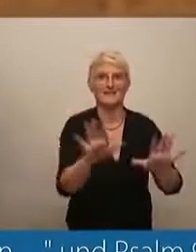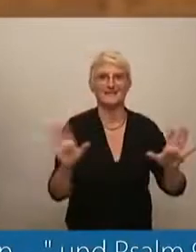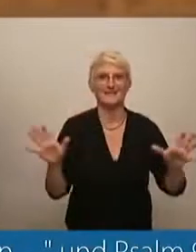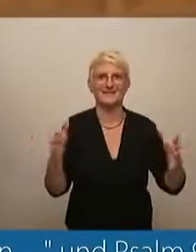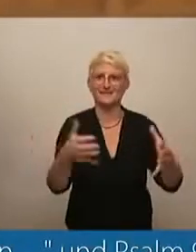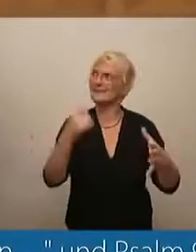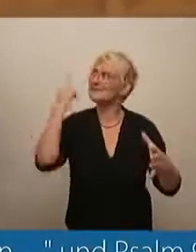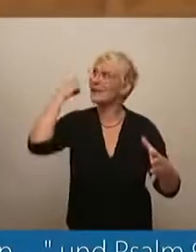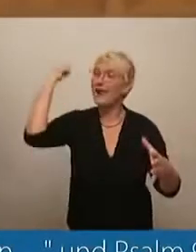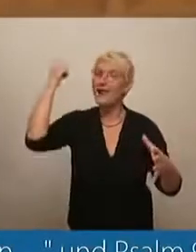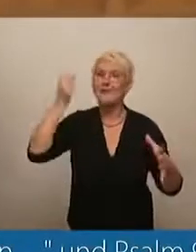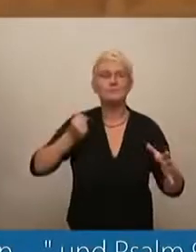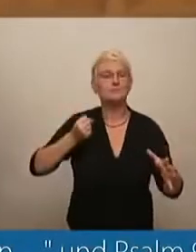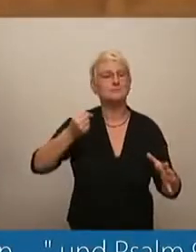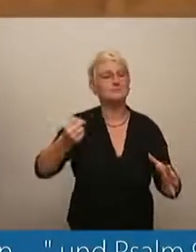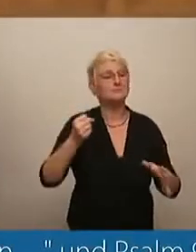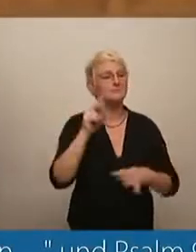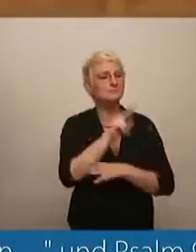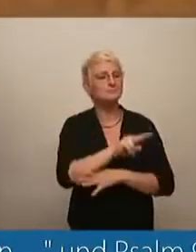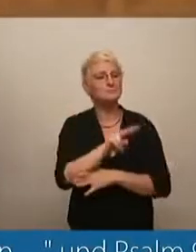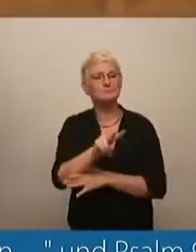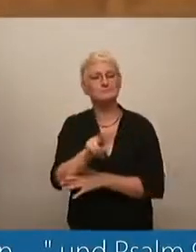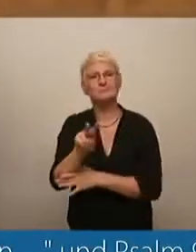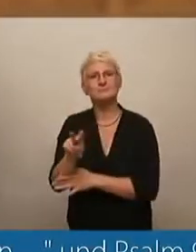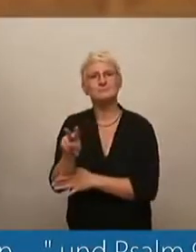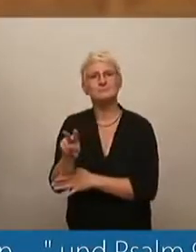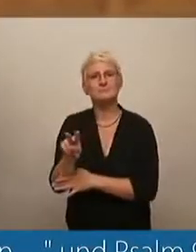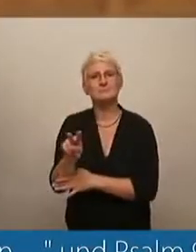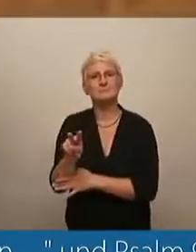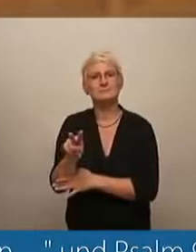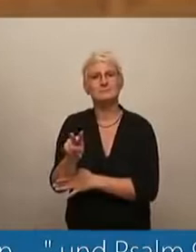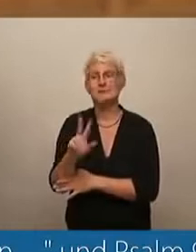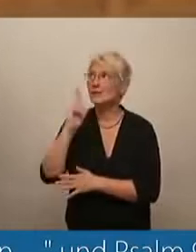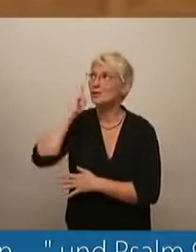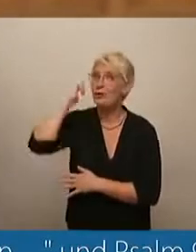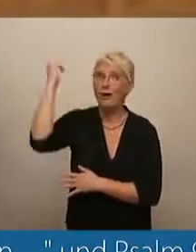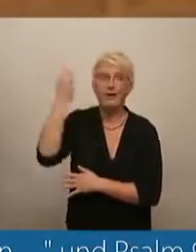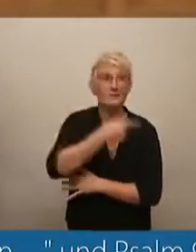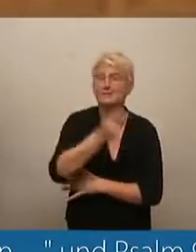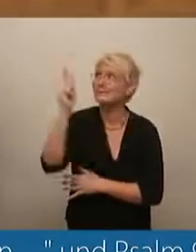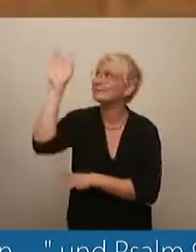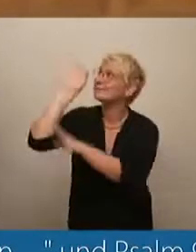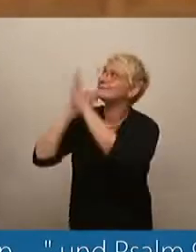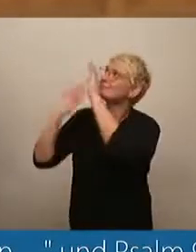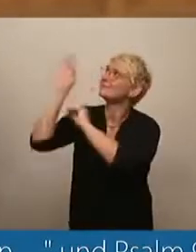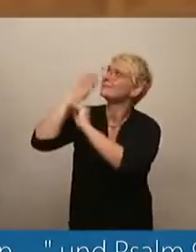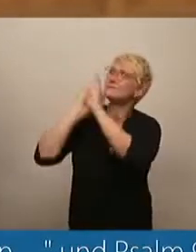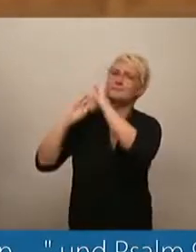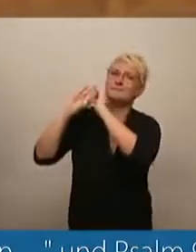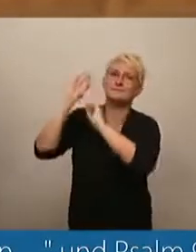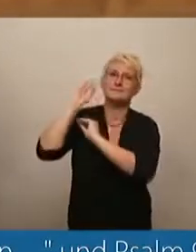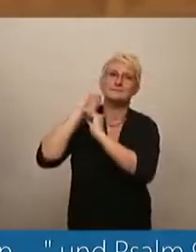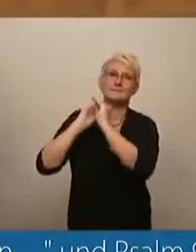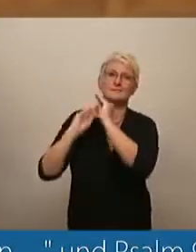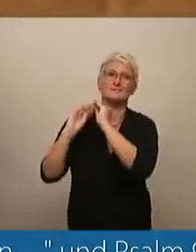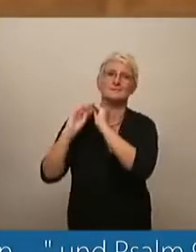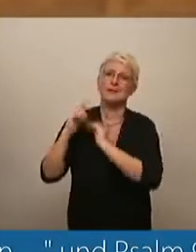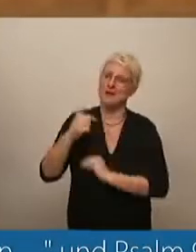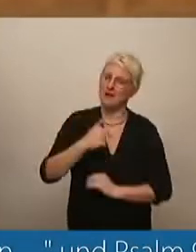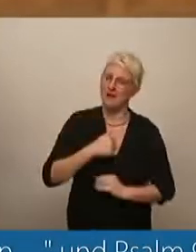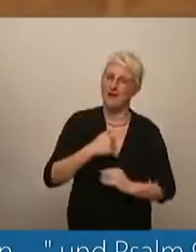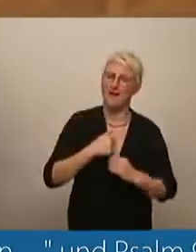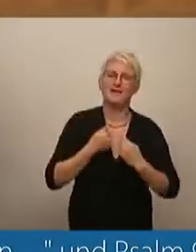Hand geführt. Musik Hört auf die Stimme des Herrn,